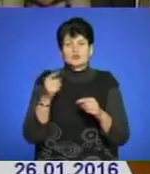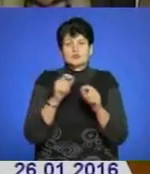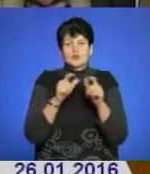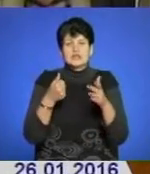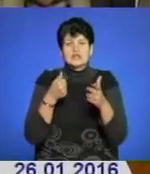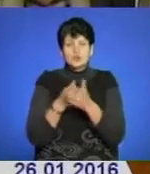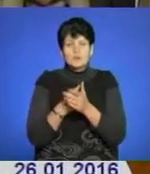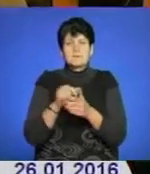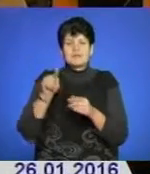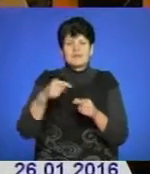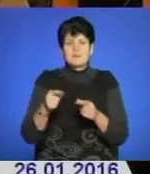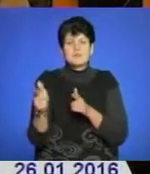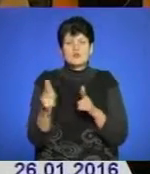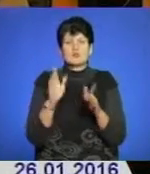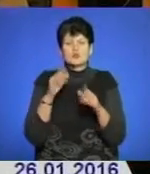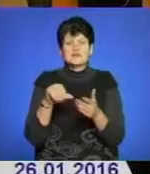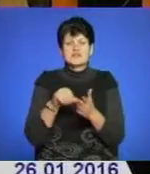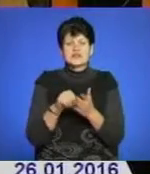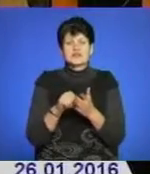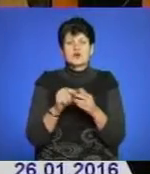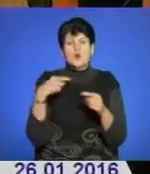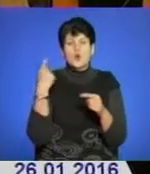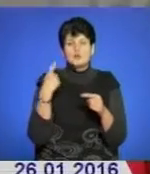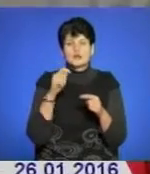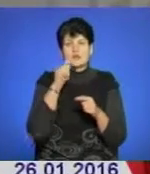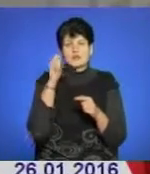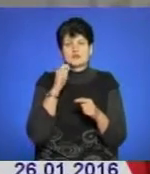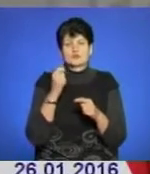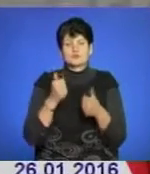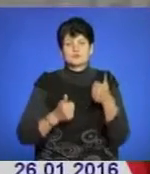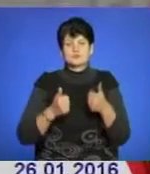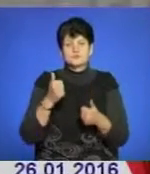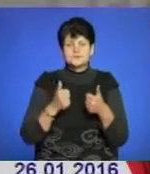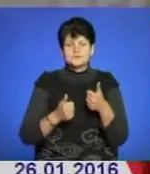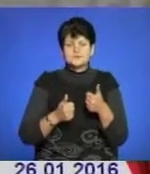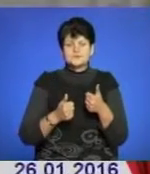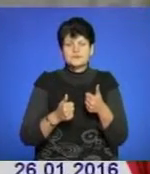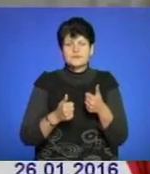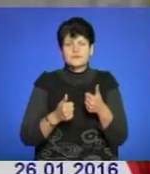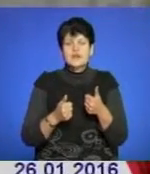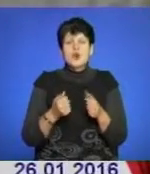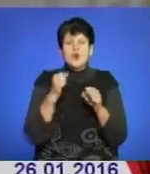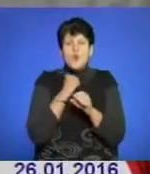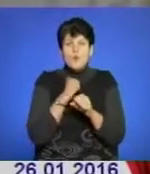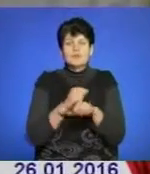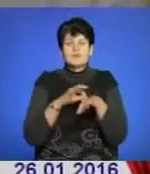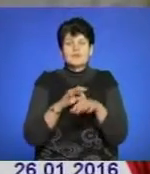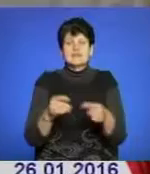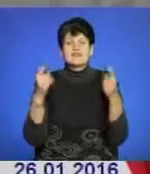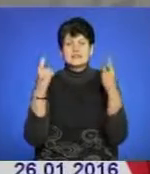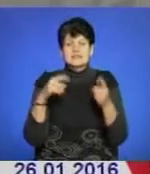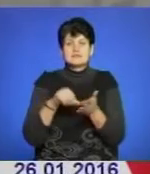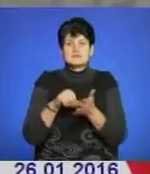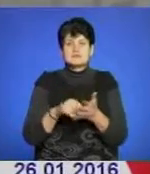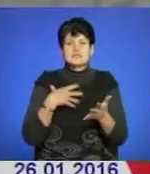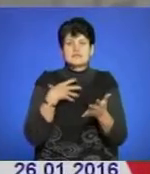представлятимуть область на всеукраїнському етапі конкурсу «Учитель року». Робота проведена дуже велика, оскільки це робота по представленню